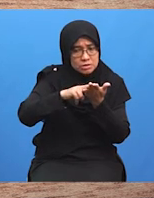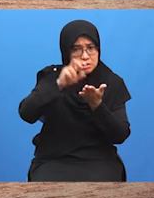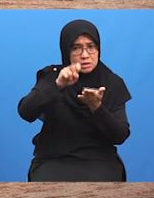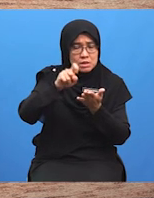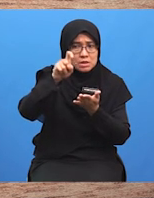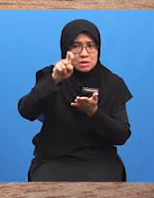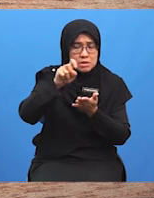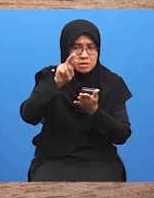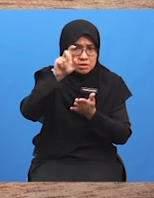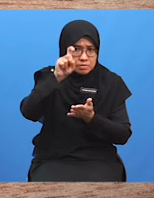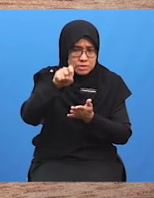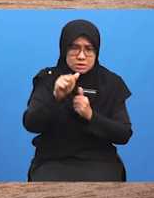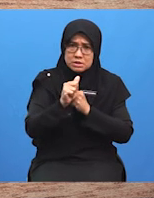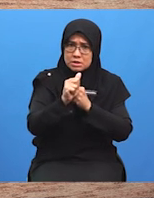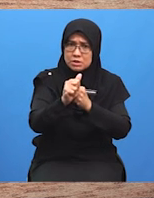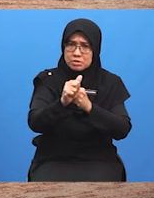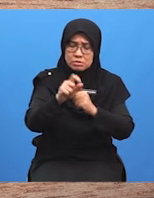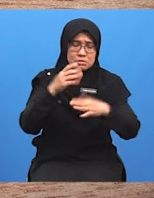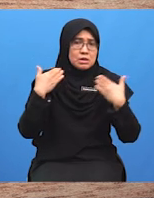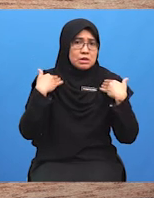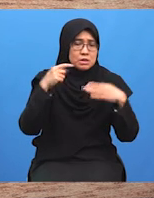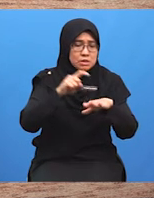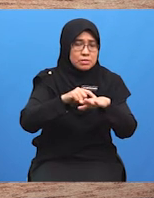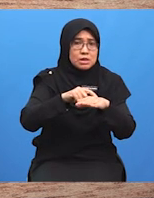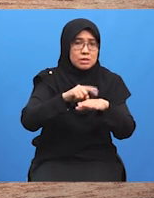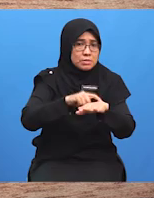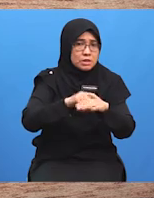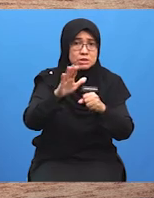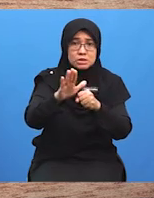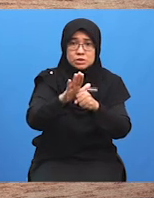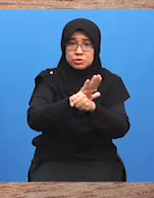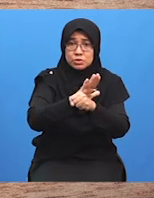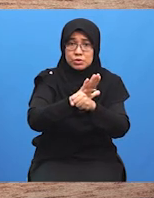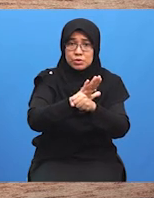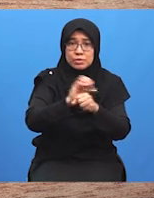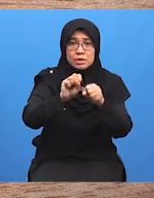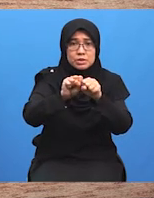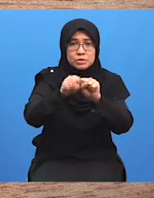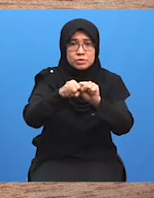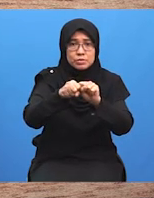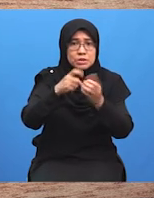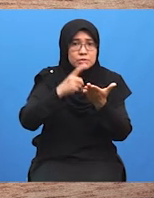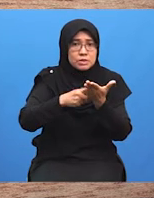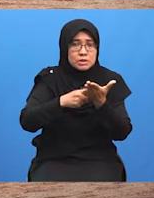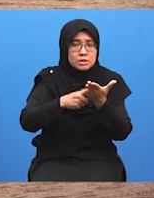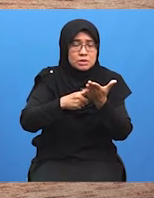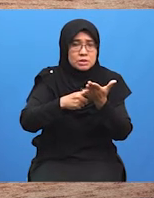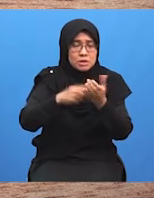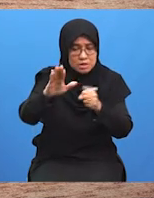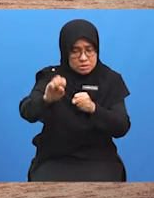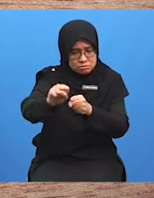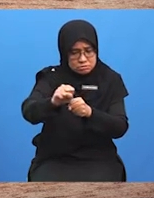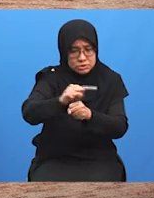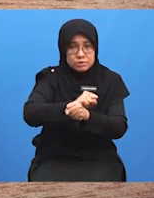mempunyai masa yang mencukupi Supaya perbincangan dan justifikasi dapat dilaksanakan dengan sempurna